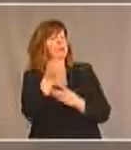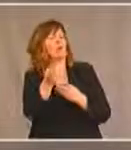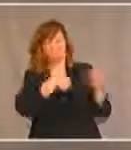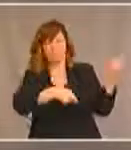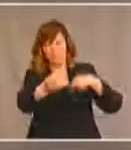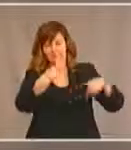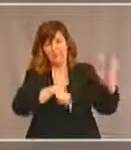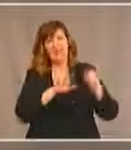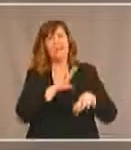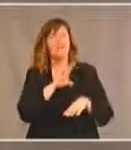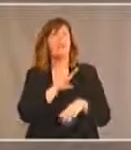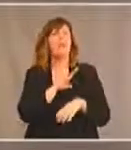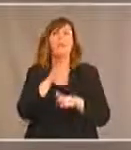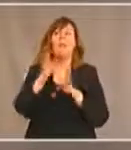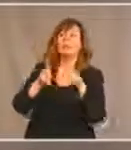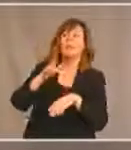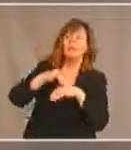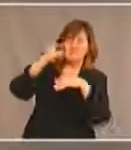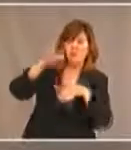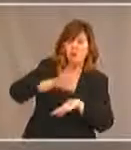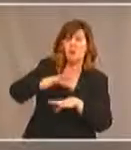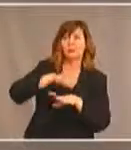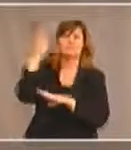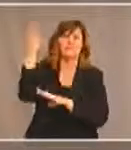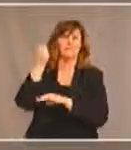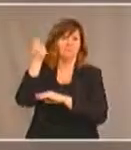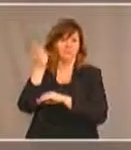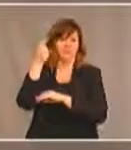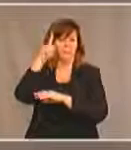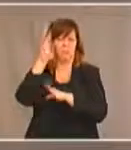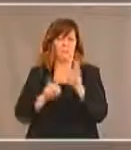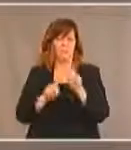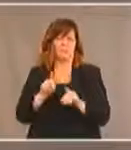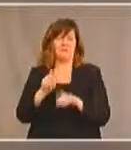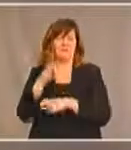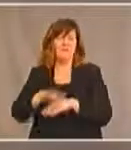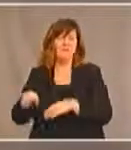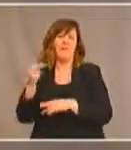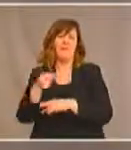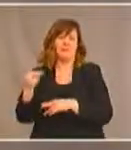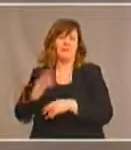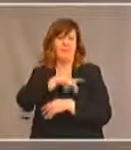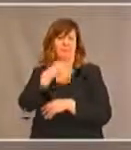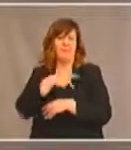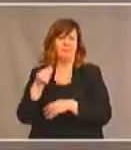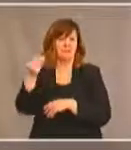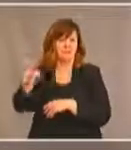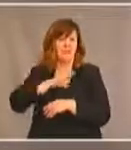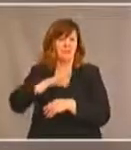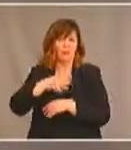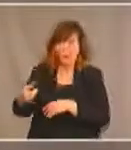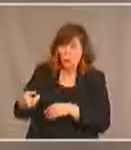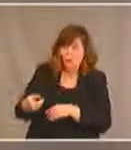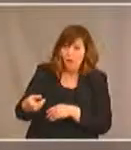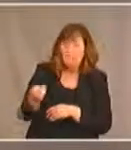Personnes qui reçoivent déjà une indemnité pour personnes en handicap de la province. Pour l'essentiel, ils ont simplement besoin d'une